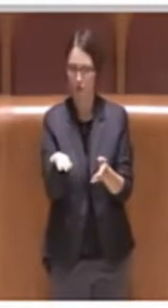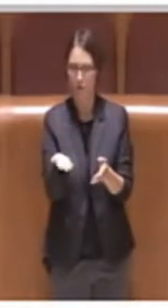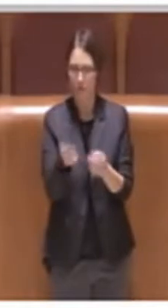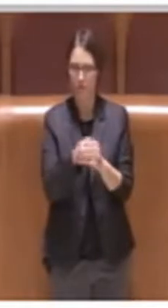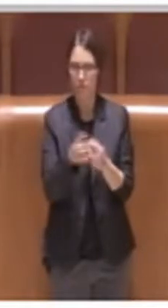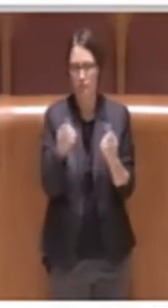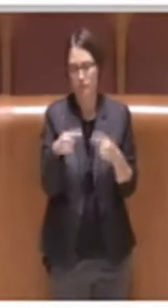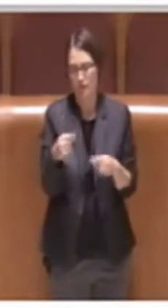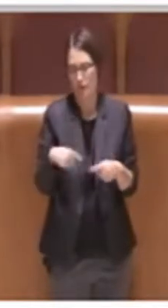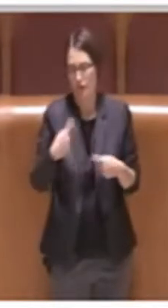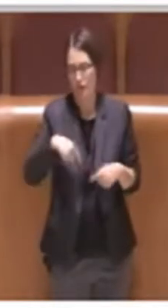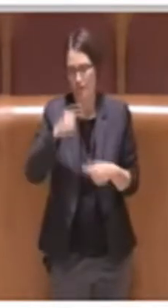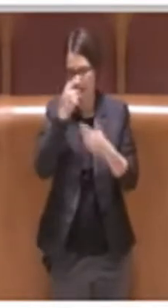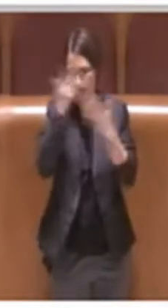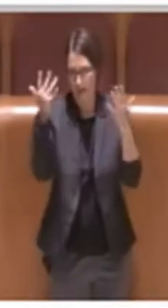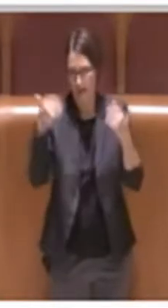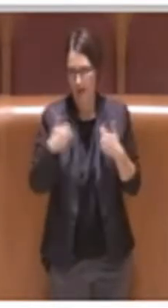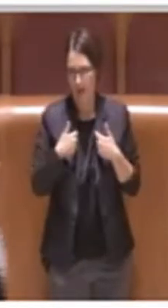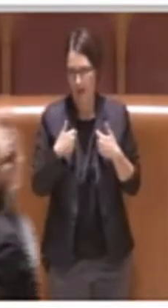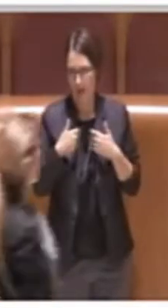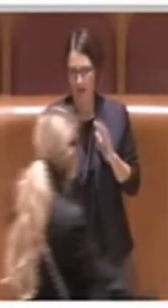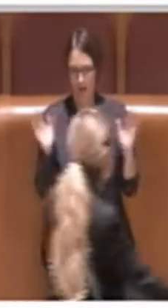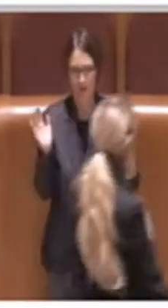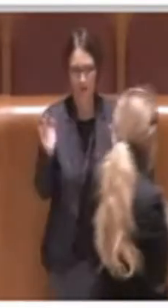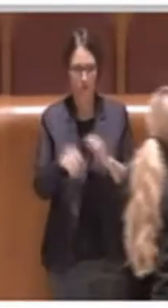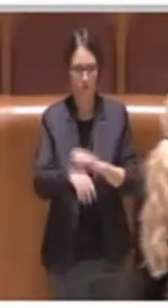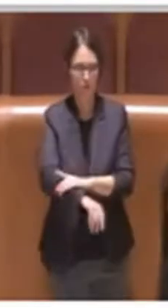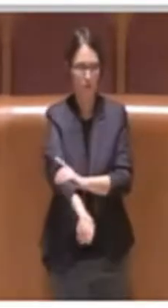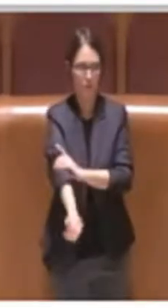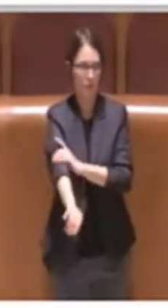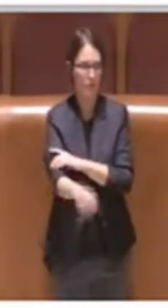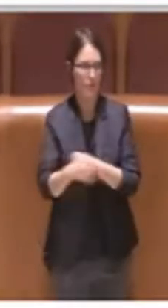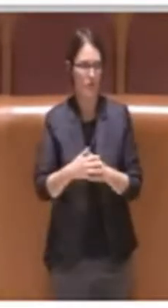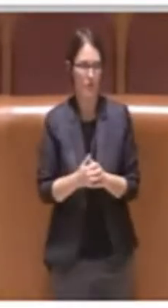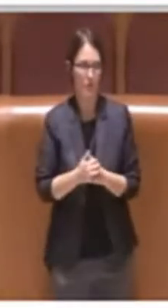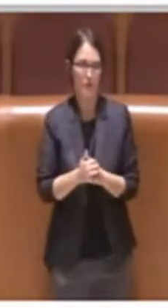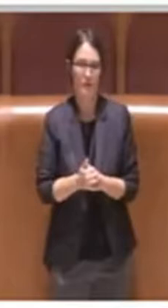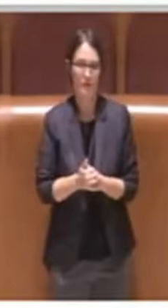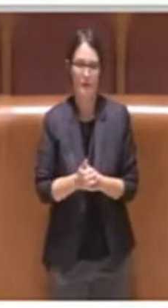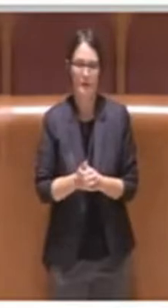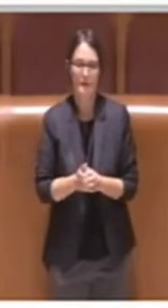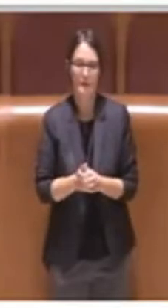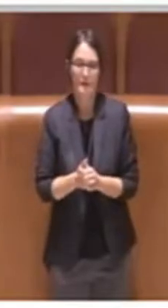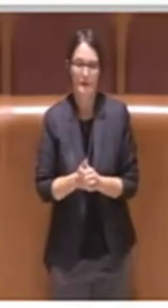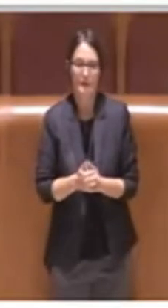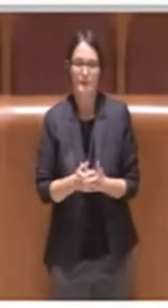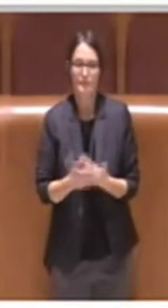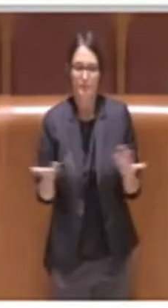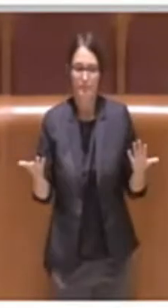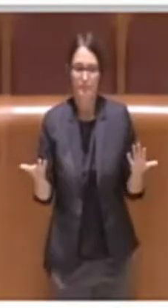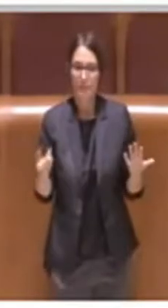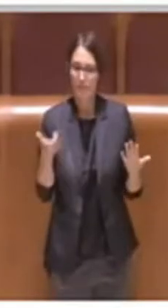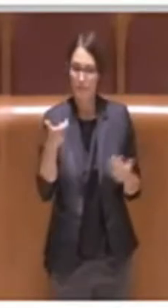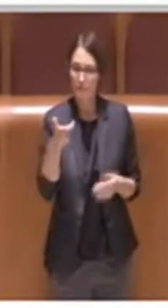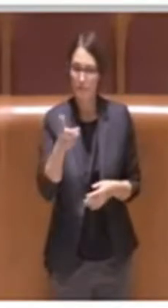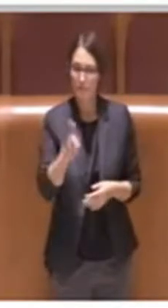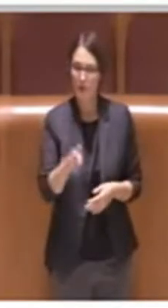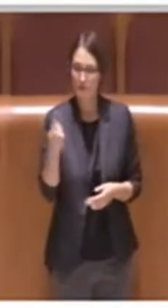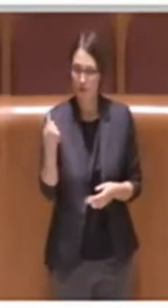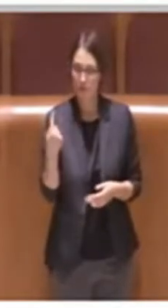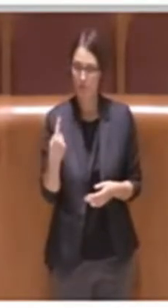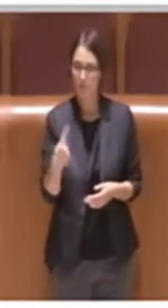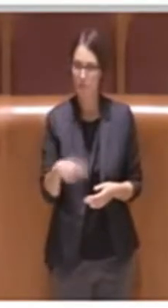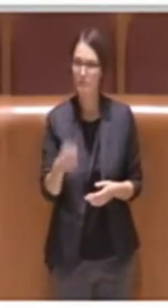questo l'abbiamo molto chiaro, però proprio per questo abbiamo ritenuto